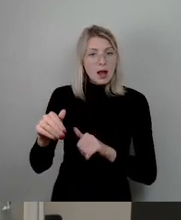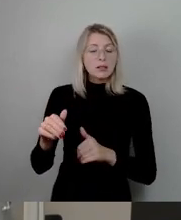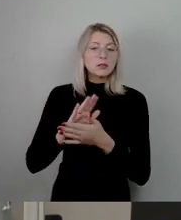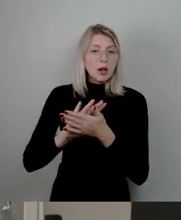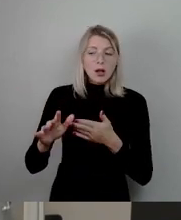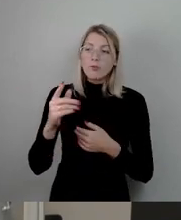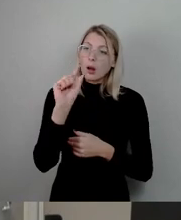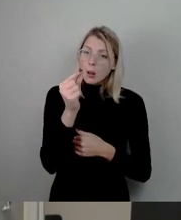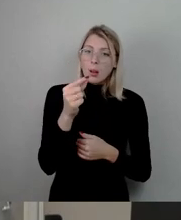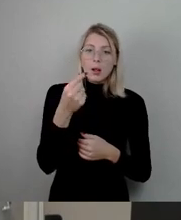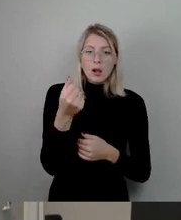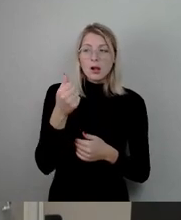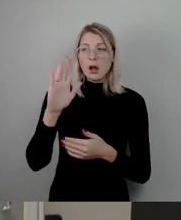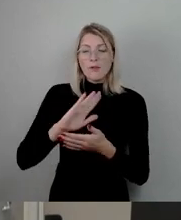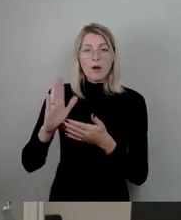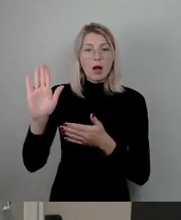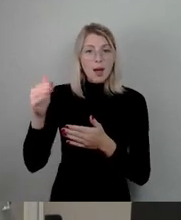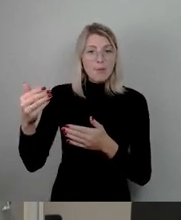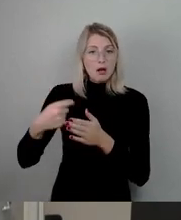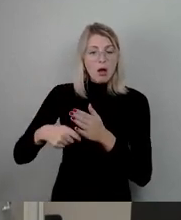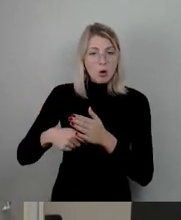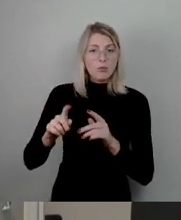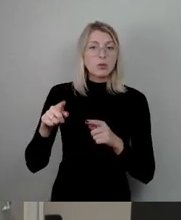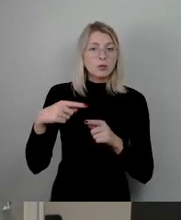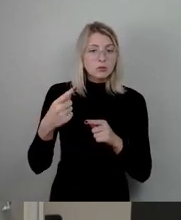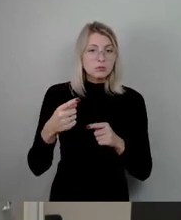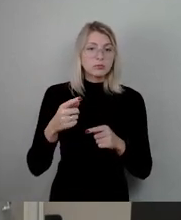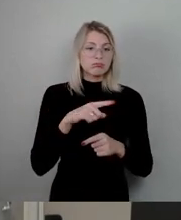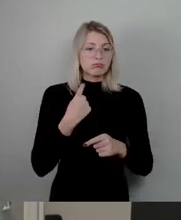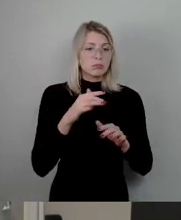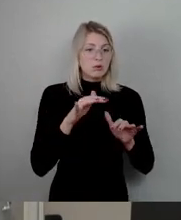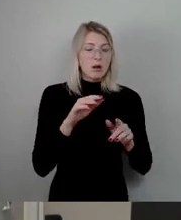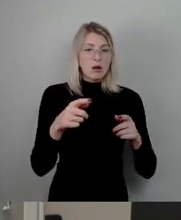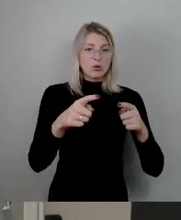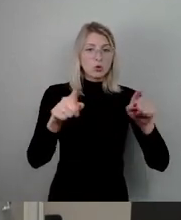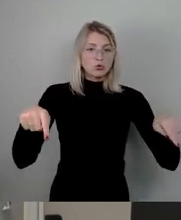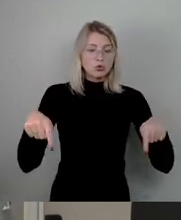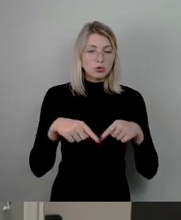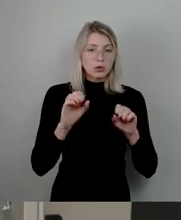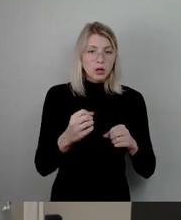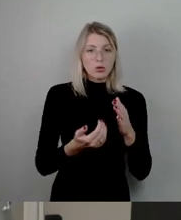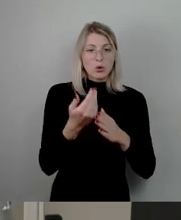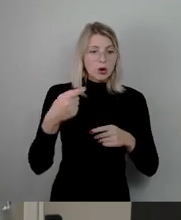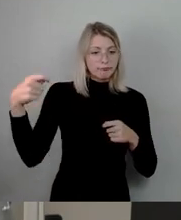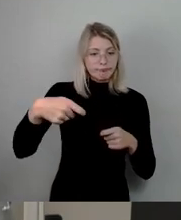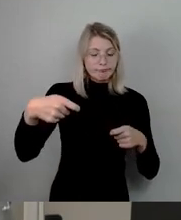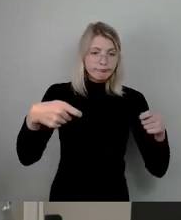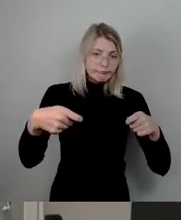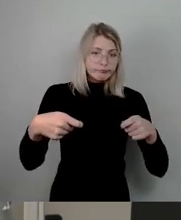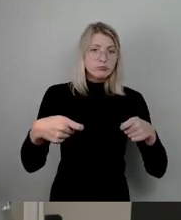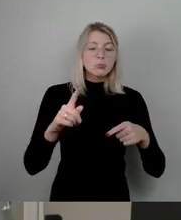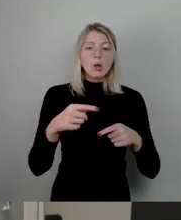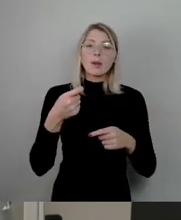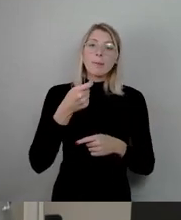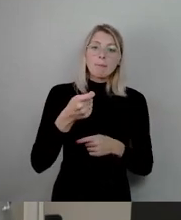zu überkommen. Dann haben wir sozusagen ein Grundstück dann, wo wir auch dann Rente wieder neu investieren können. Oder eben den Mietpreis dann, also der